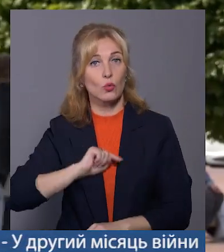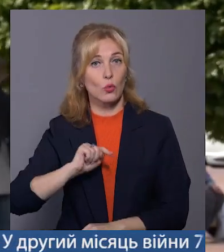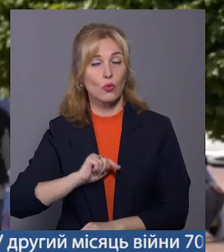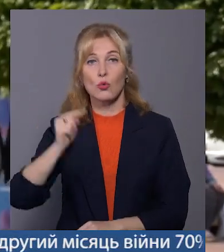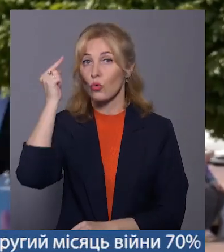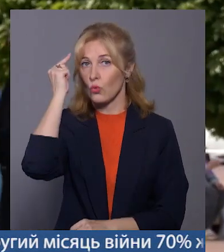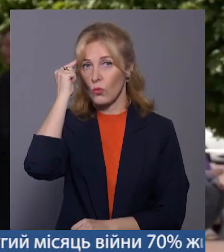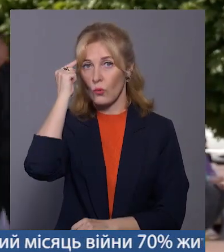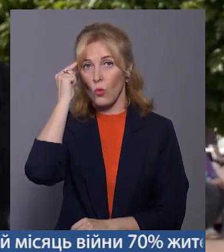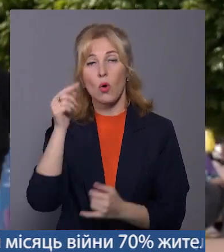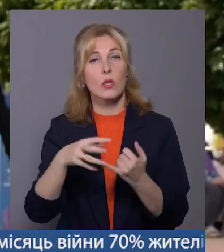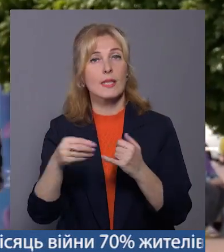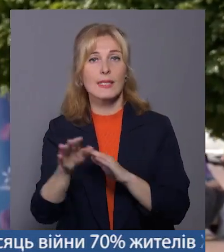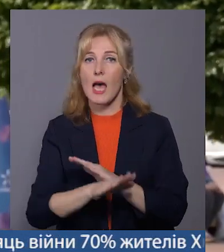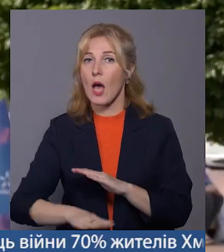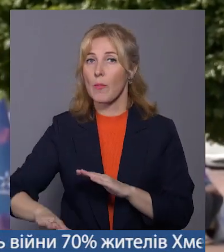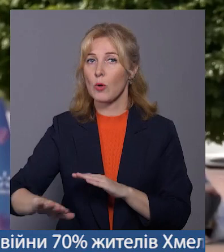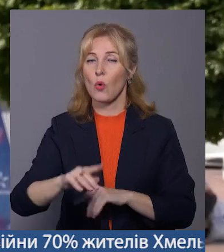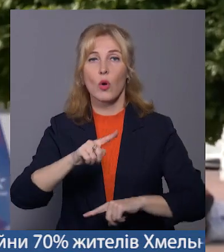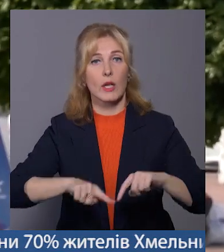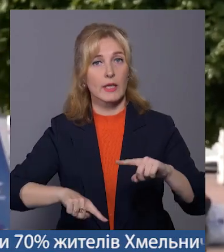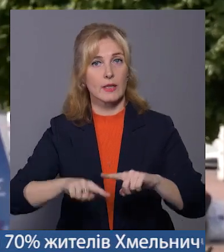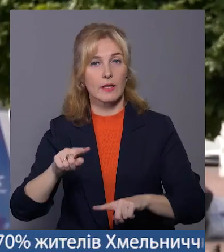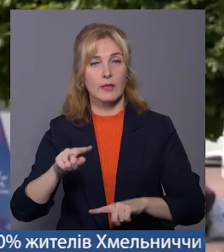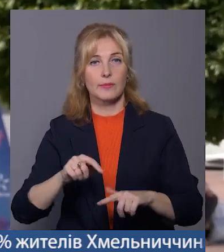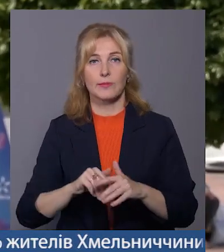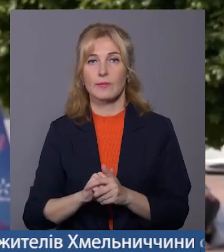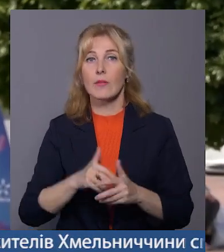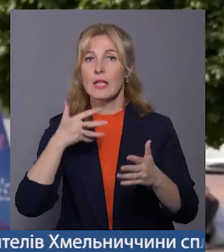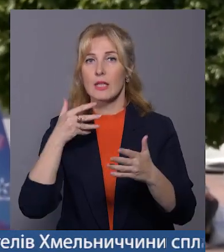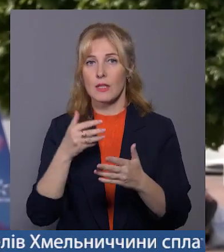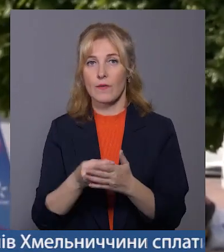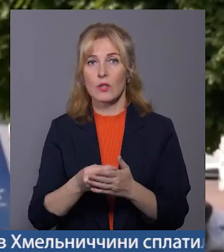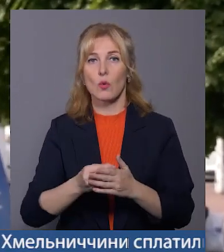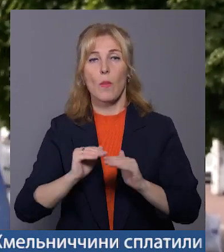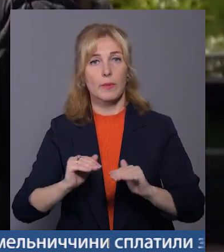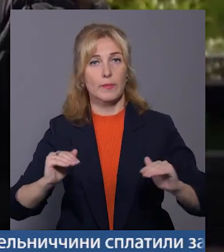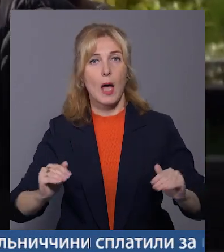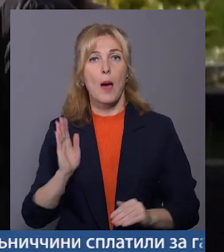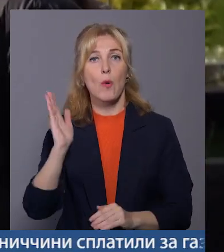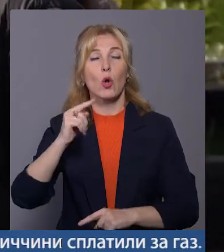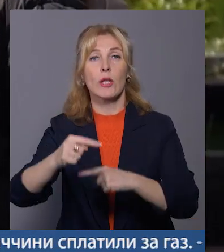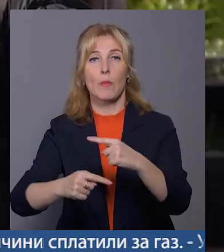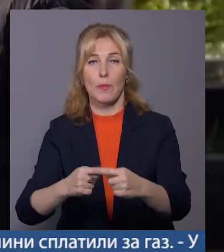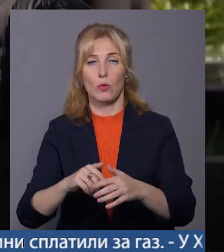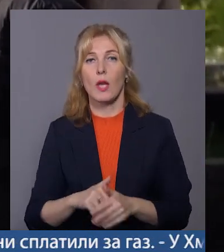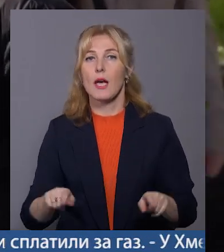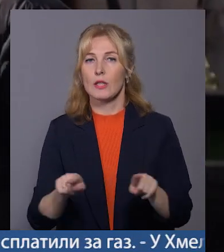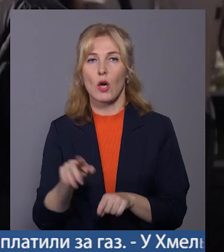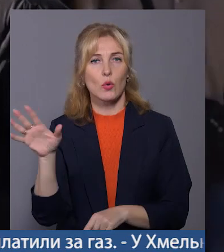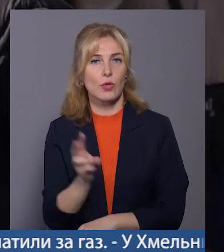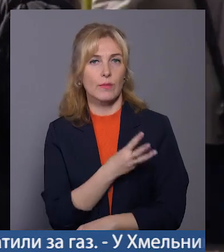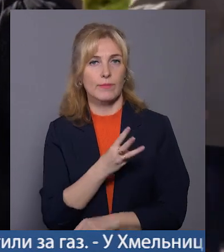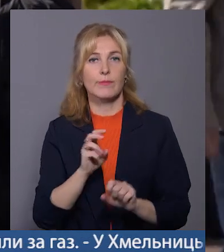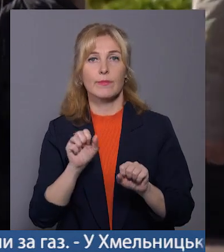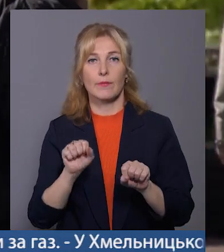думку, землю, рідних, і за своє насіння покоління майбутнє. Також усі охочі мали змогу